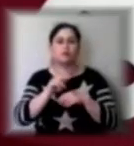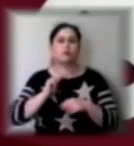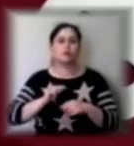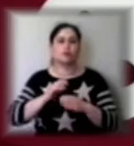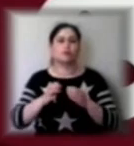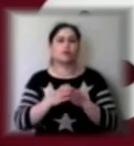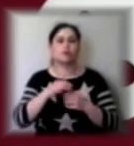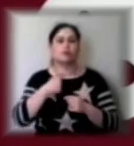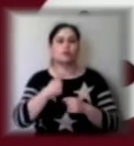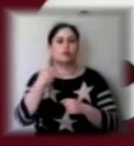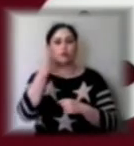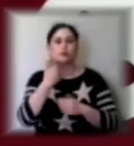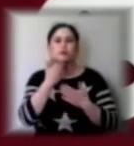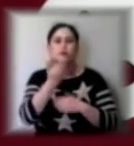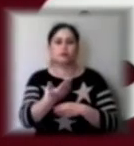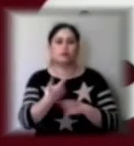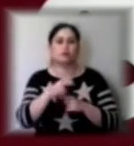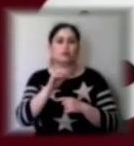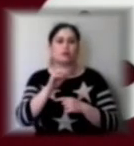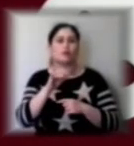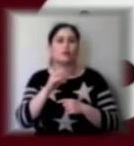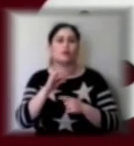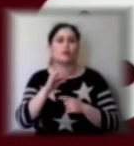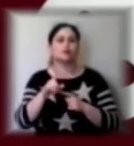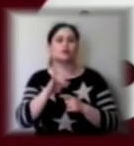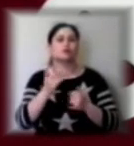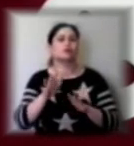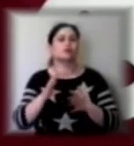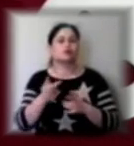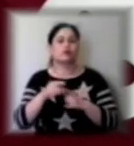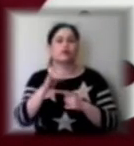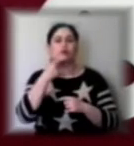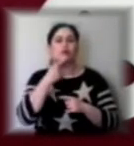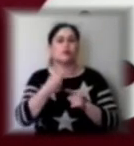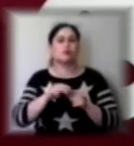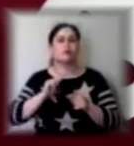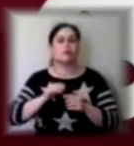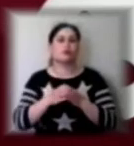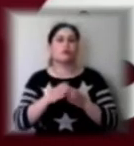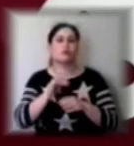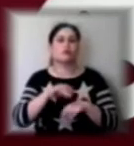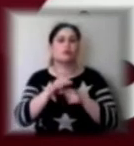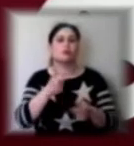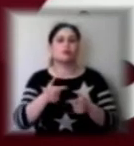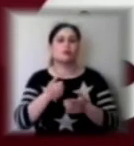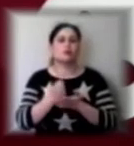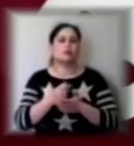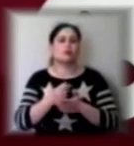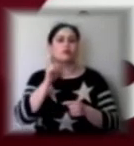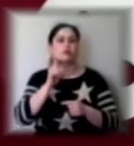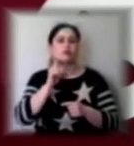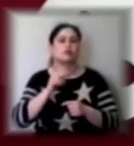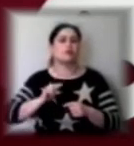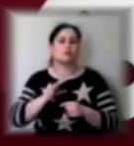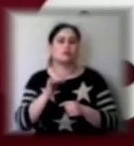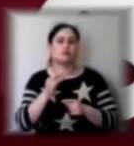запитав пана Миколаївка, що зараз відбувається. Він каже, це робоча група по підготовці до проведення чергової сесії. Я йому